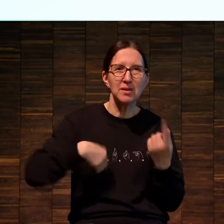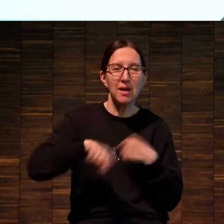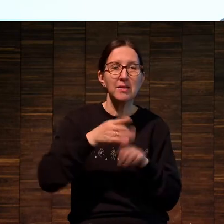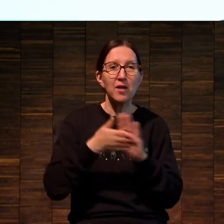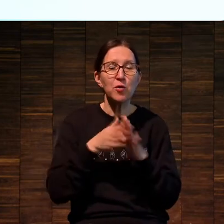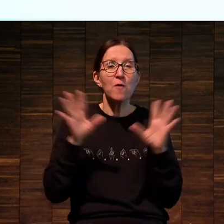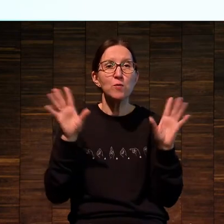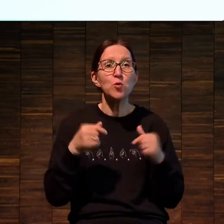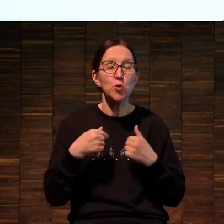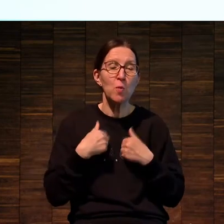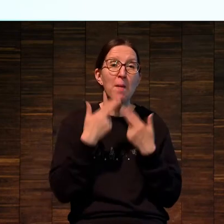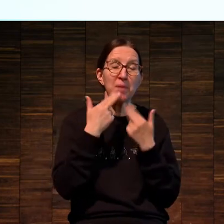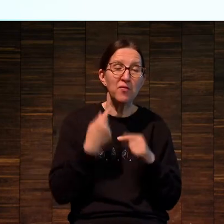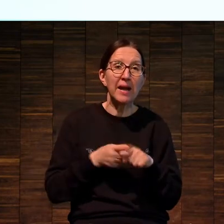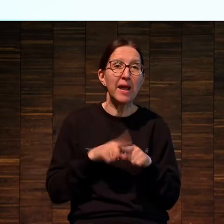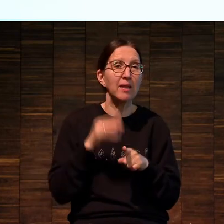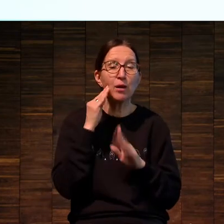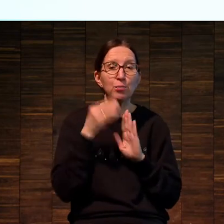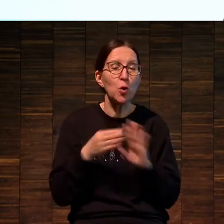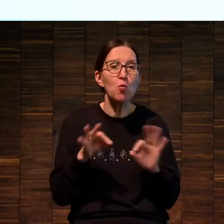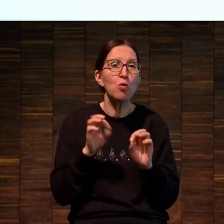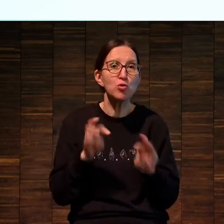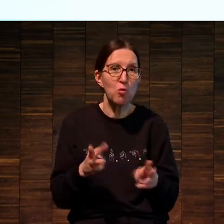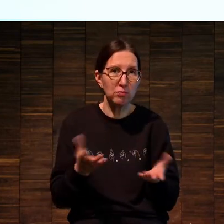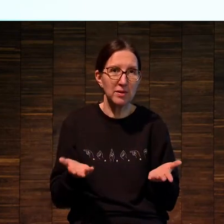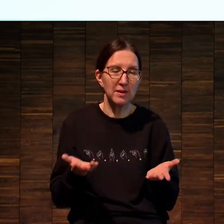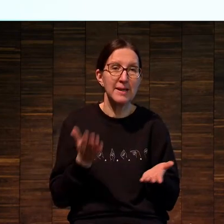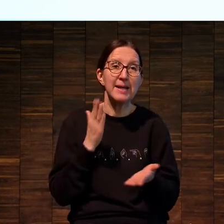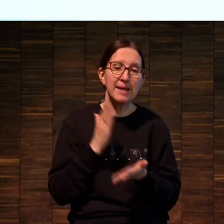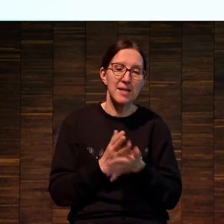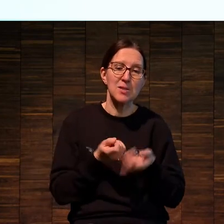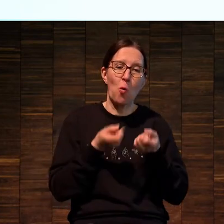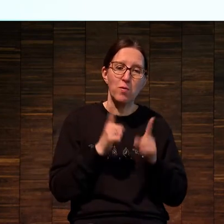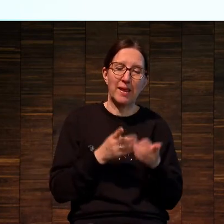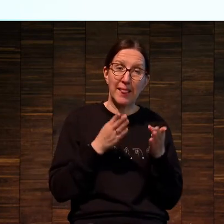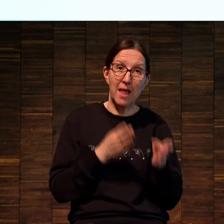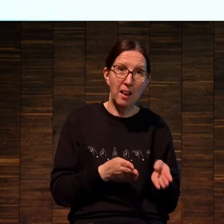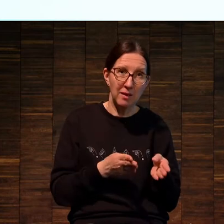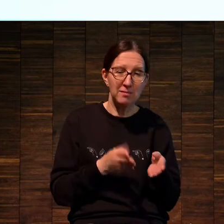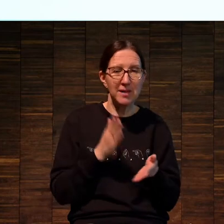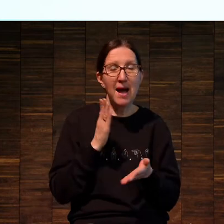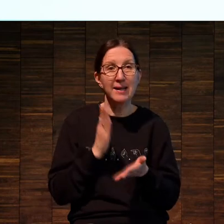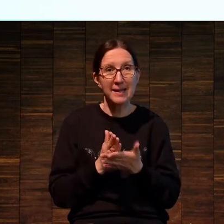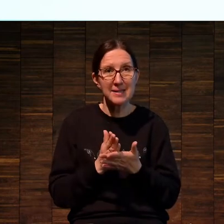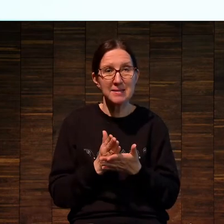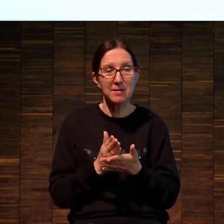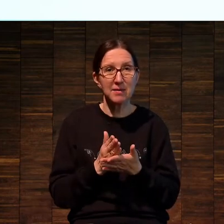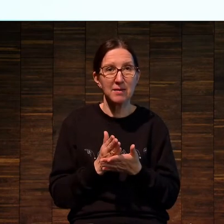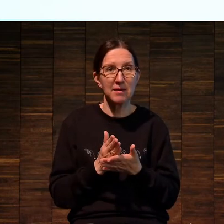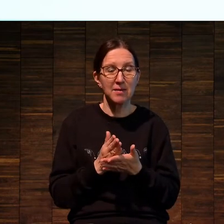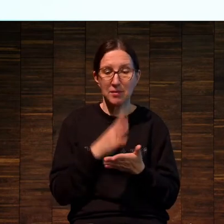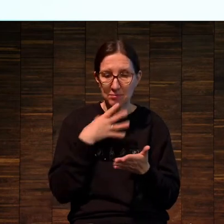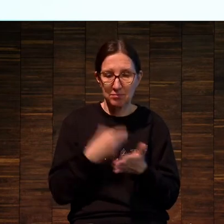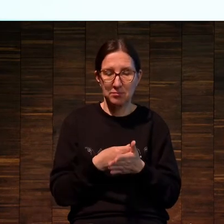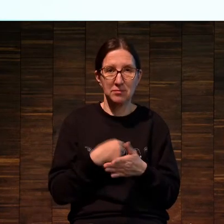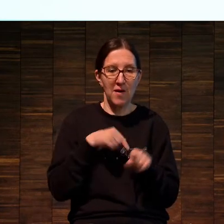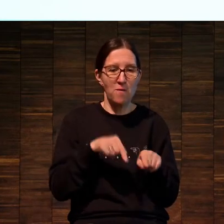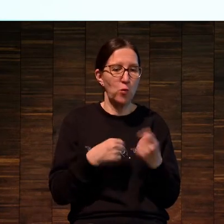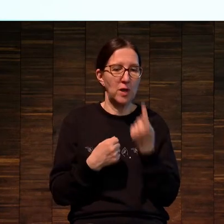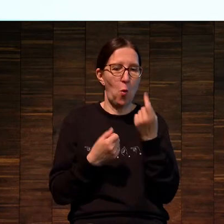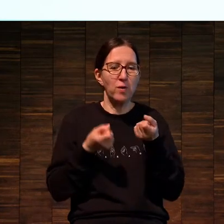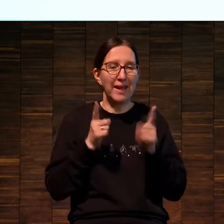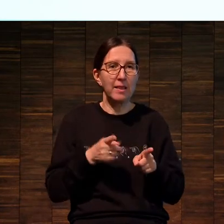и все, к чему мы привыкли, говорит о том, что есть оригинал и authority. То есть